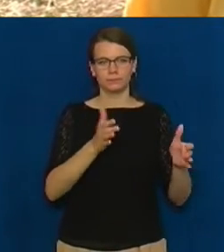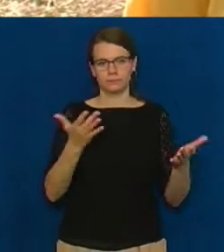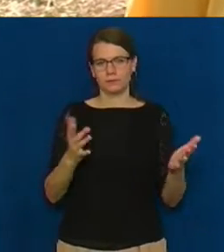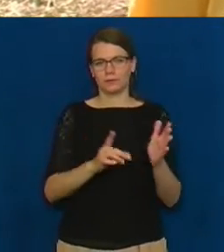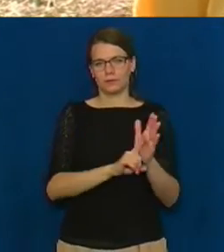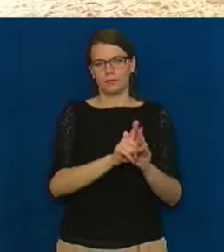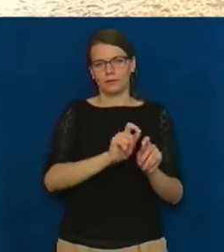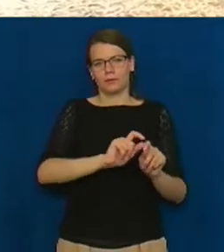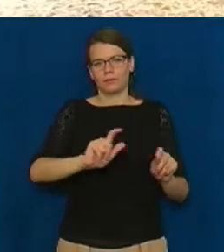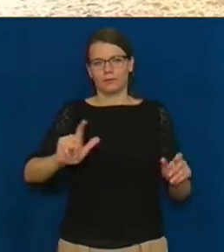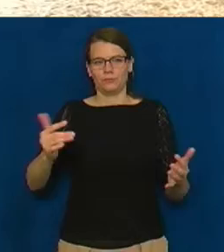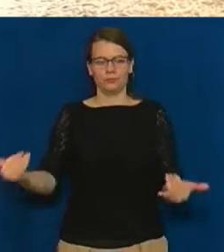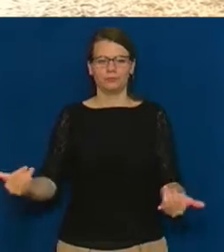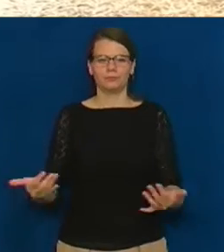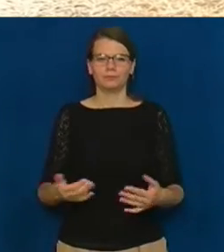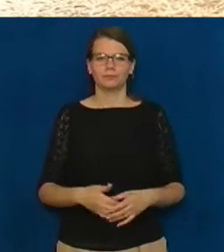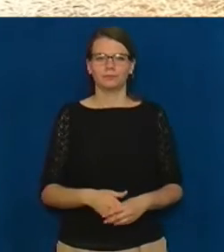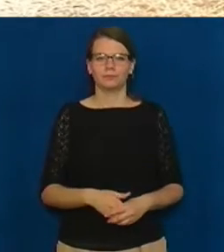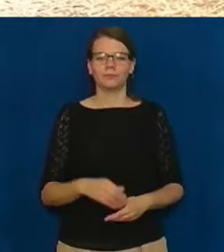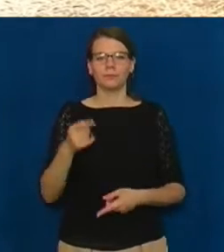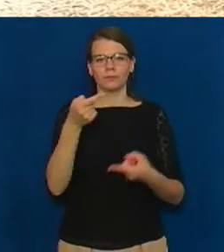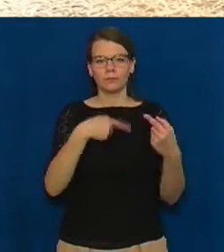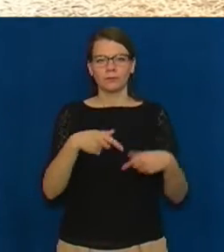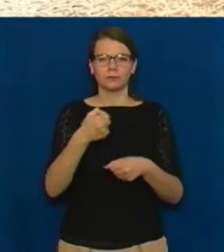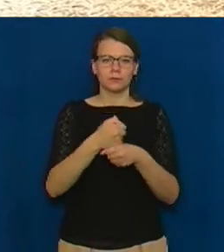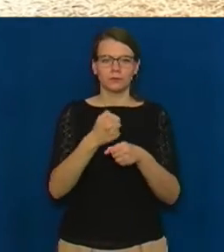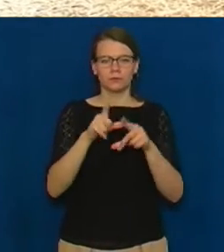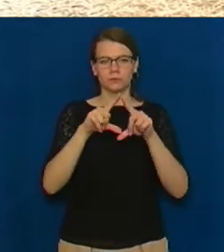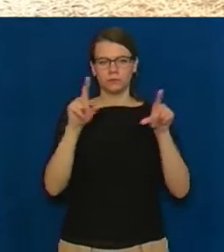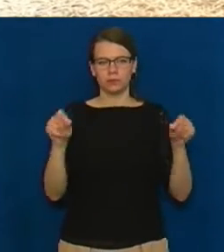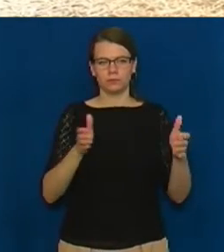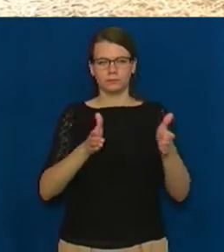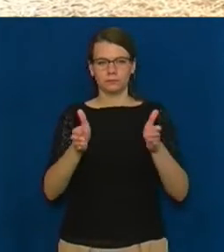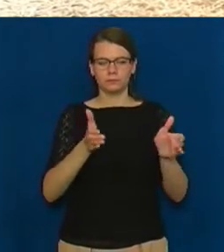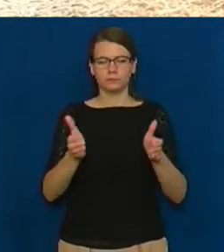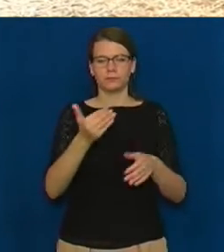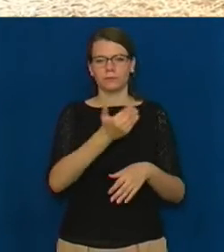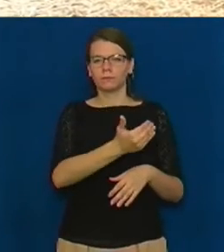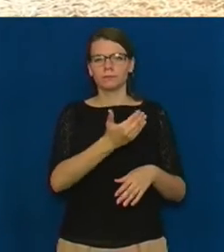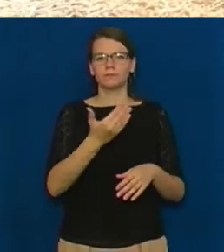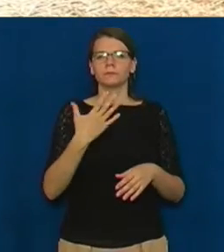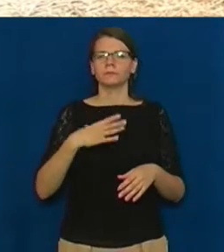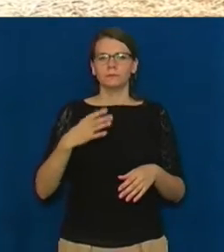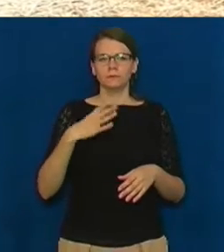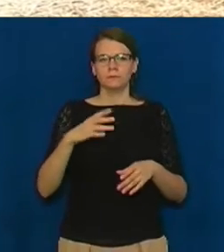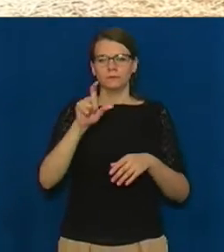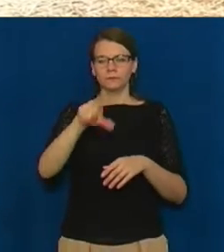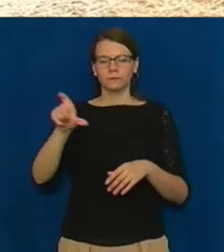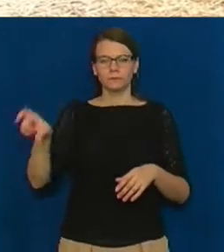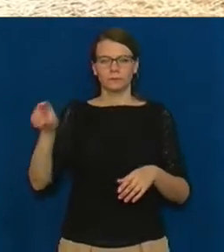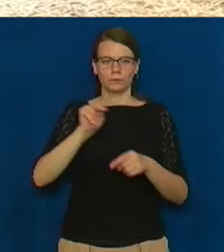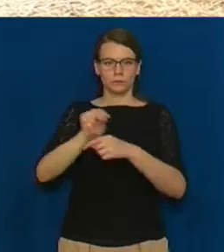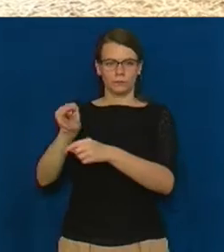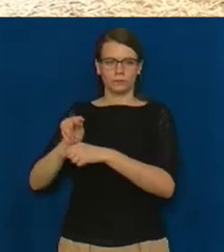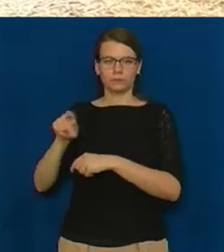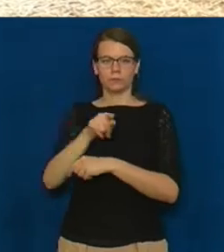все починалося. Ми робимо школу гончарства, щоб навчати людей, відроджувати ремесло.